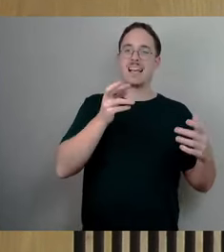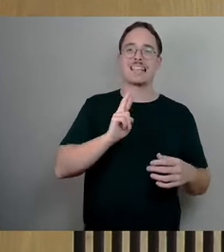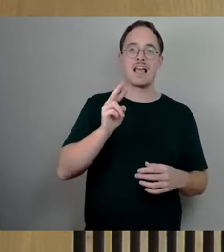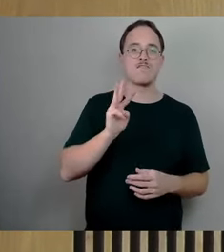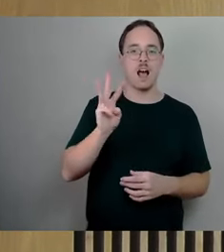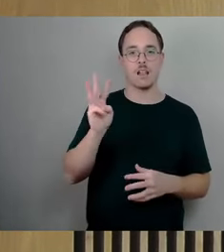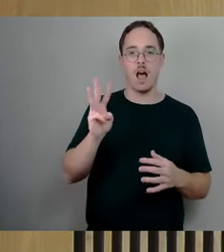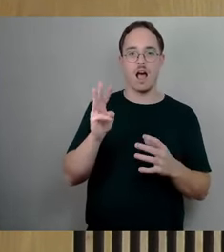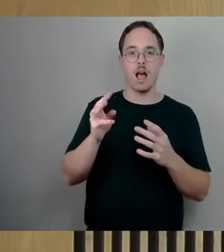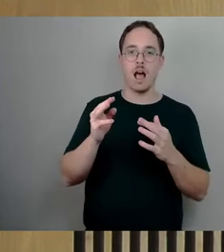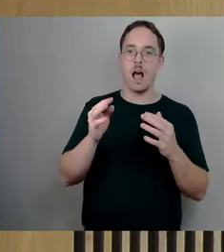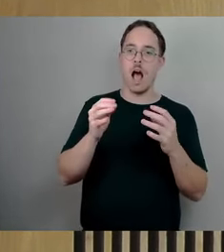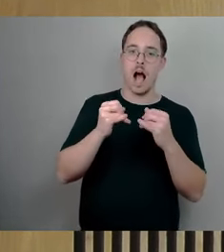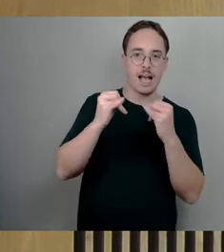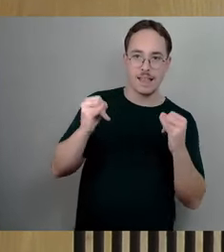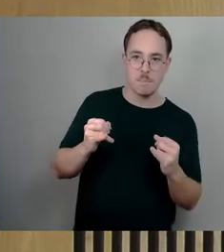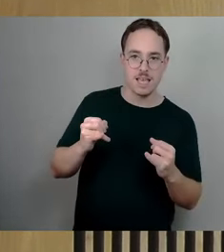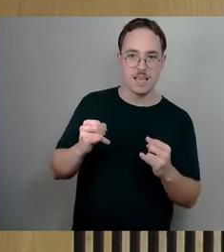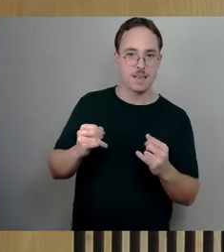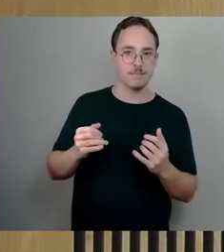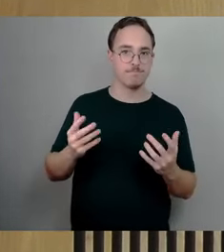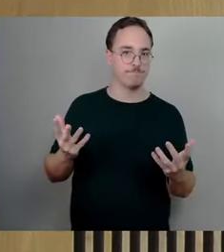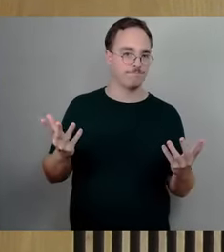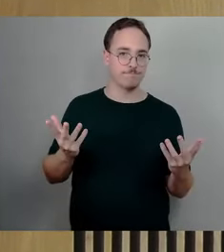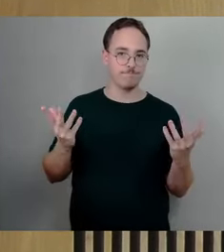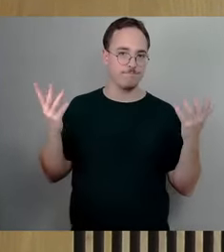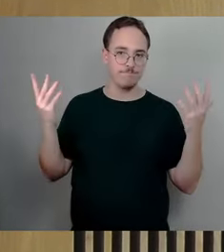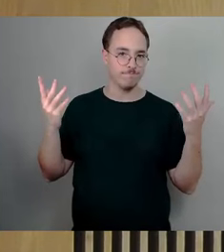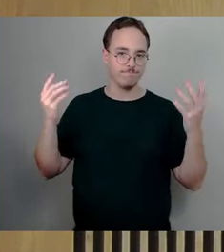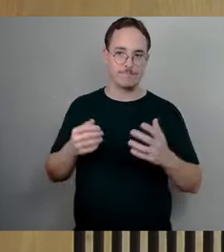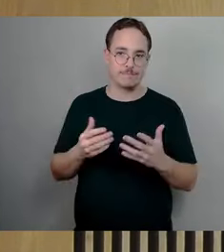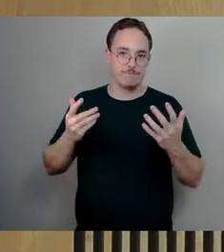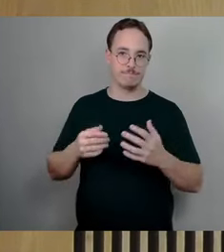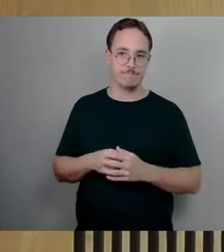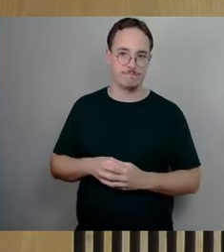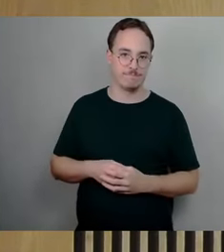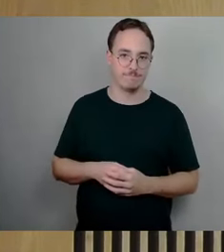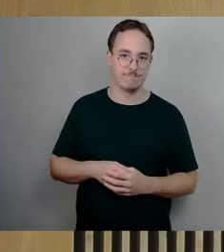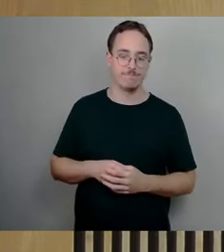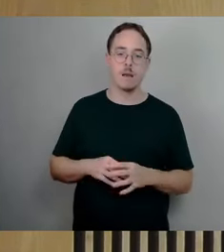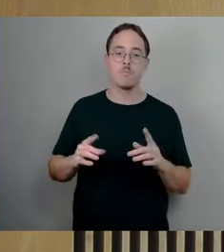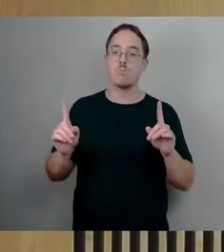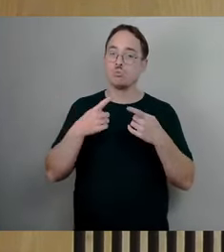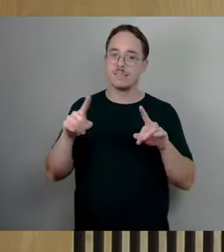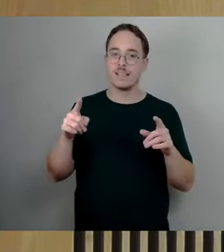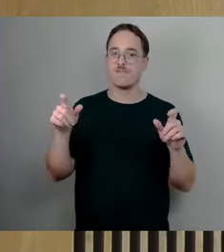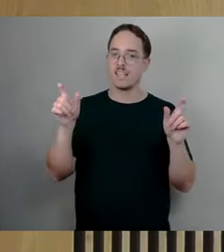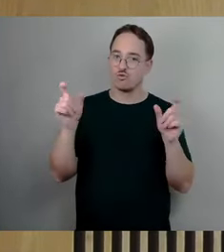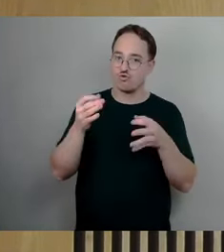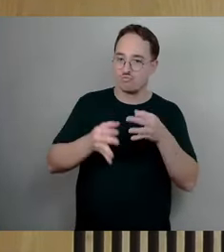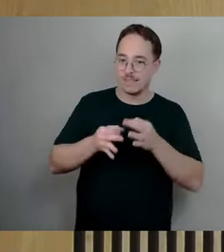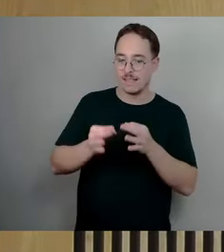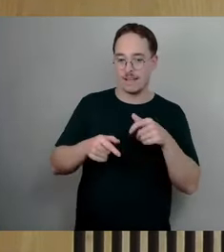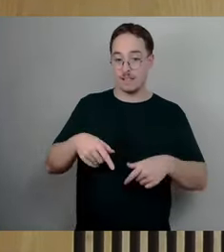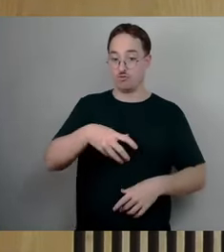die Musikfestspiele sind Teil der Stadt. Ich frage mich auch, wie es sein kann, dass ein